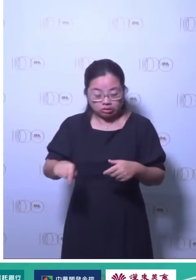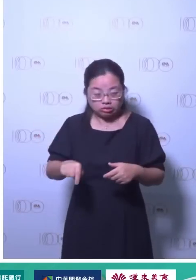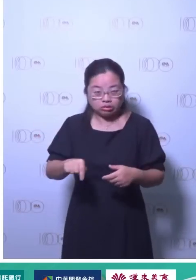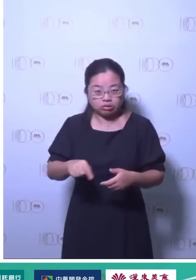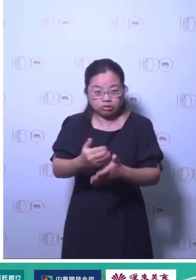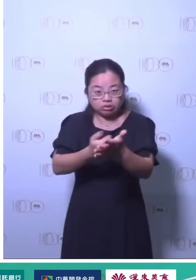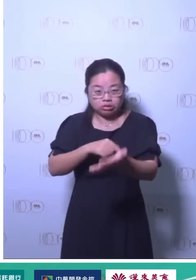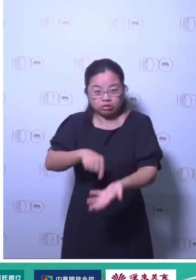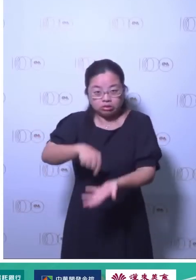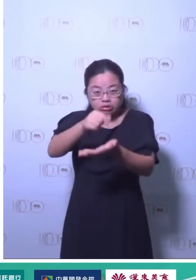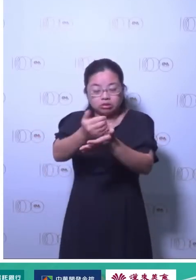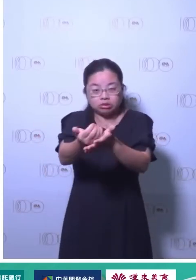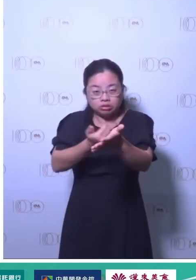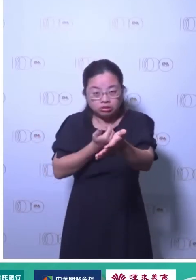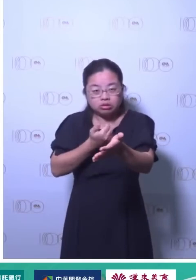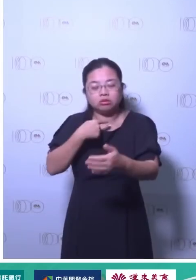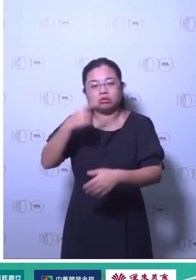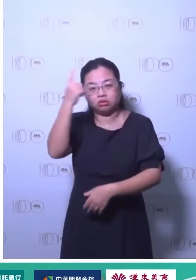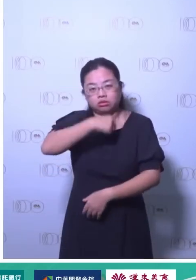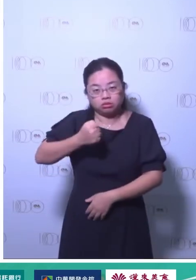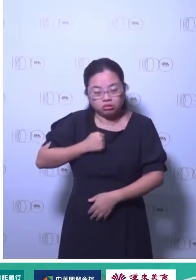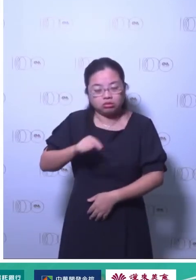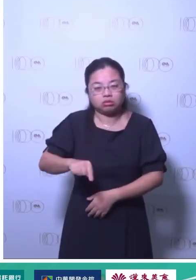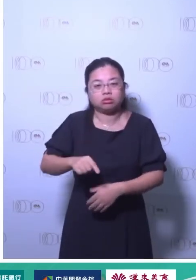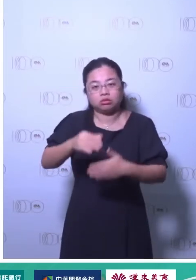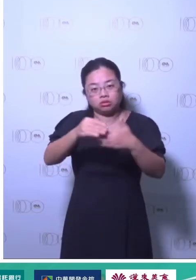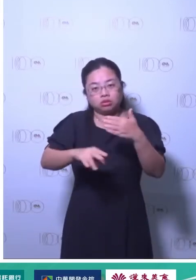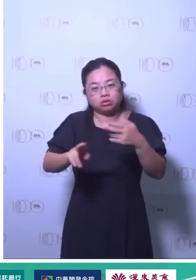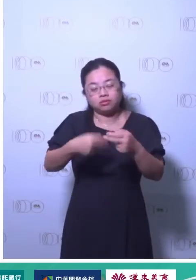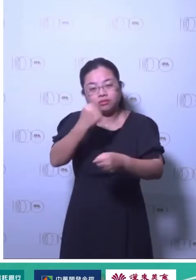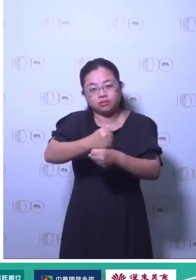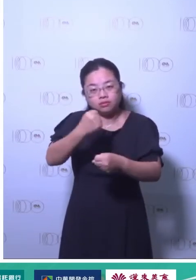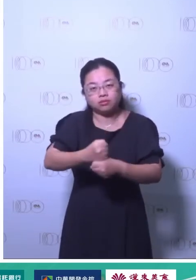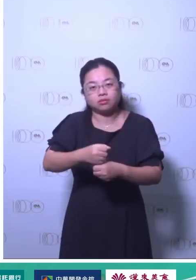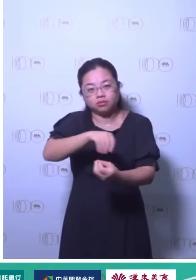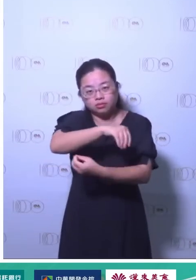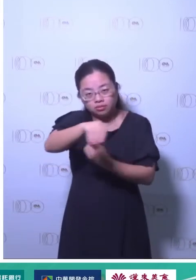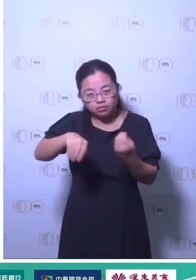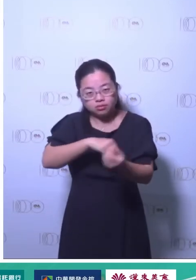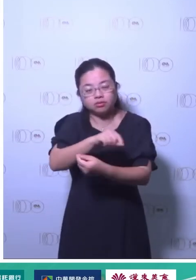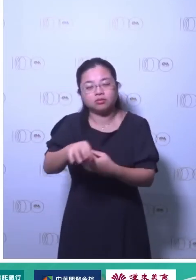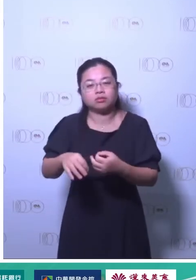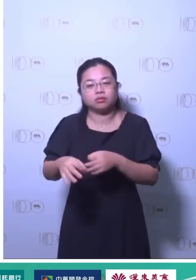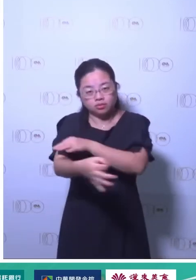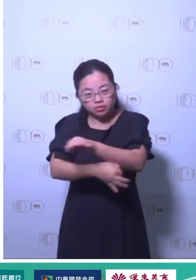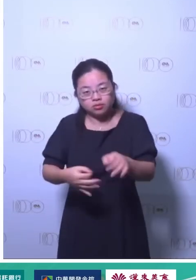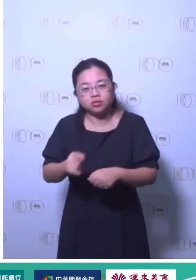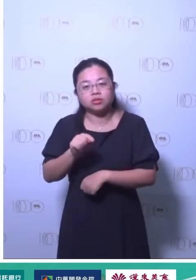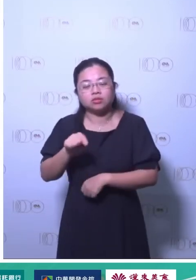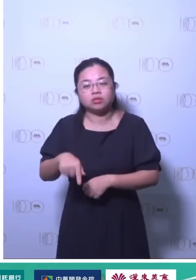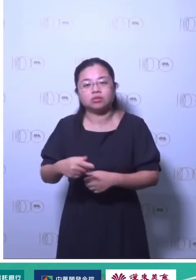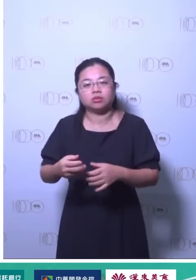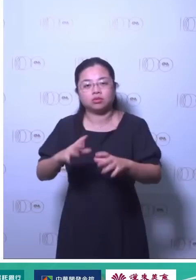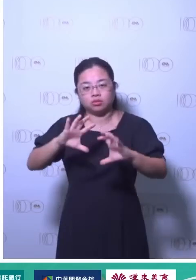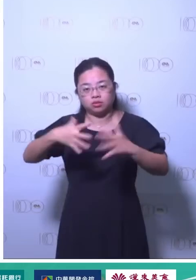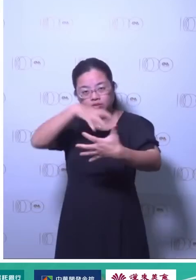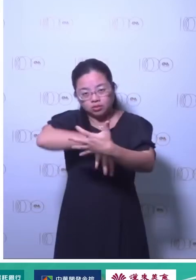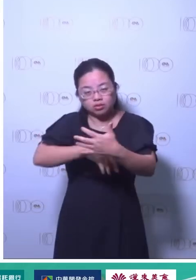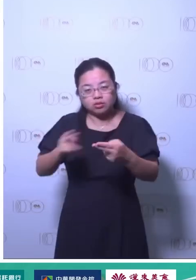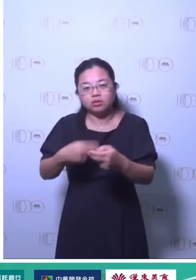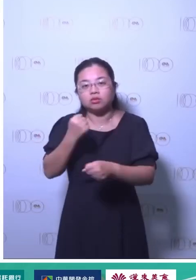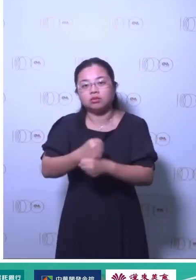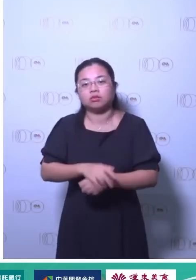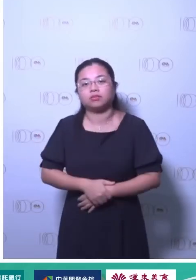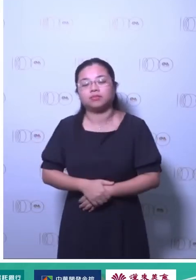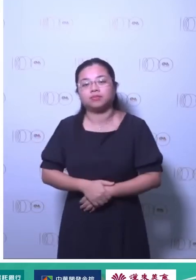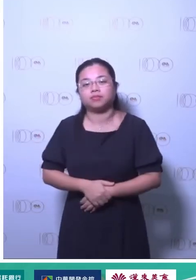去补偿我对地球的影响它真正的意涵是这个不是在那边交易来交易去去赚钱那个不是重点在这